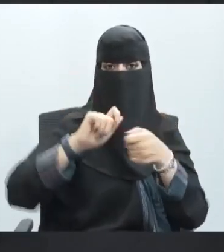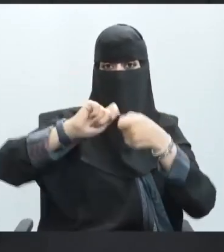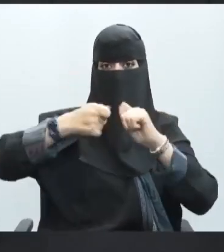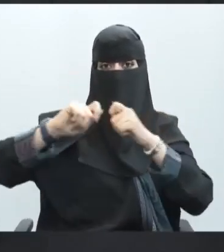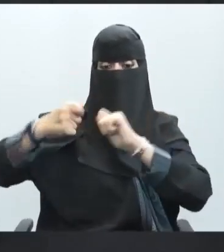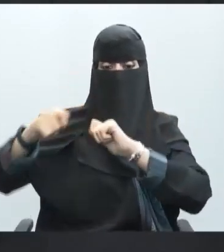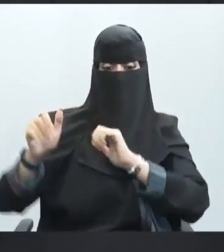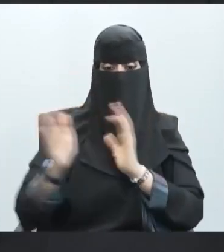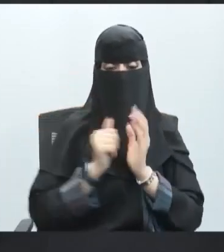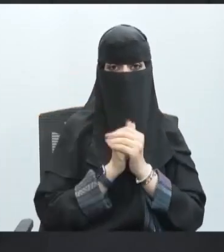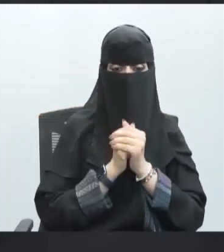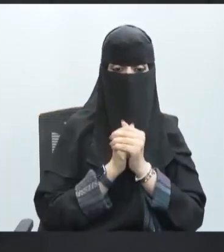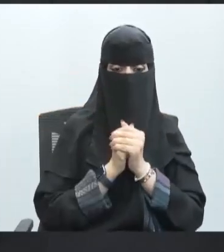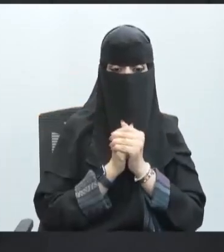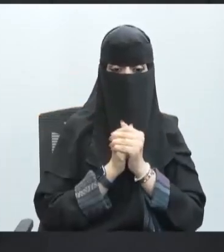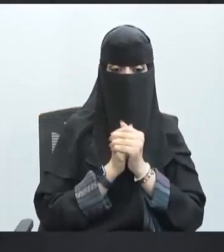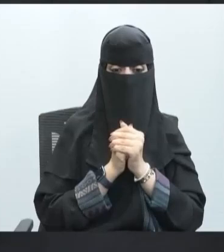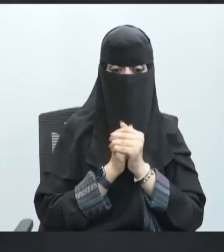الغمدي لهذا المحور